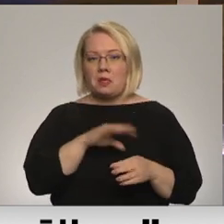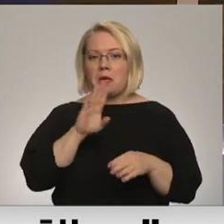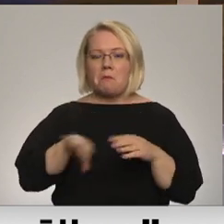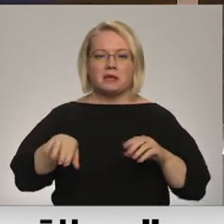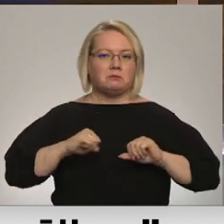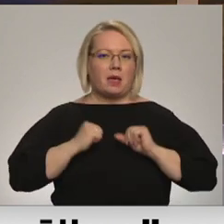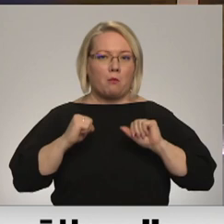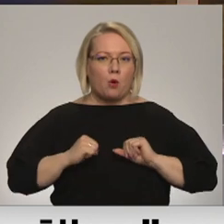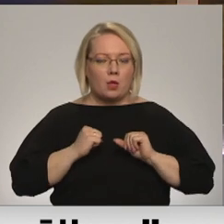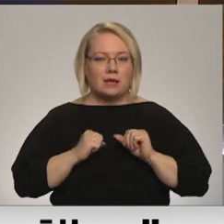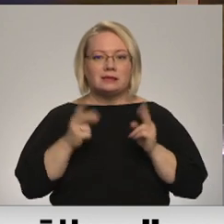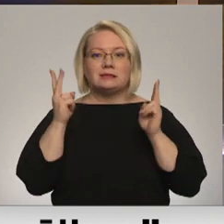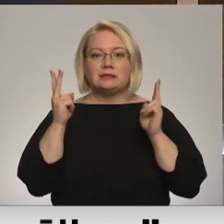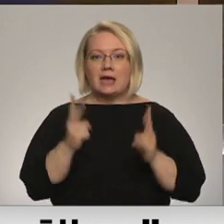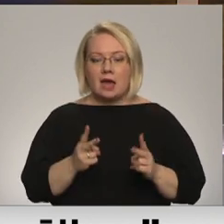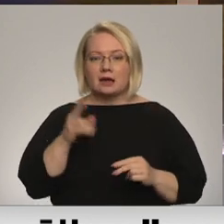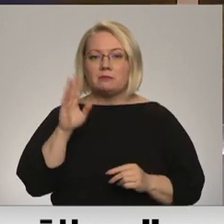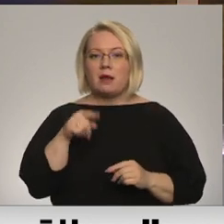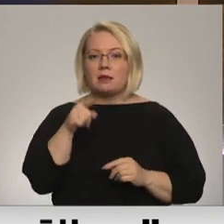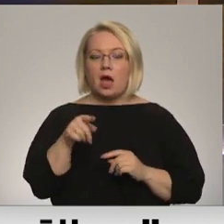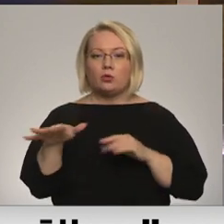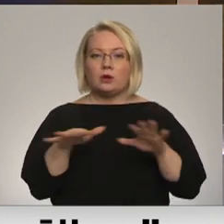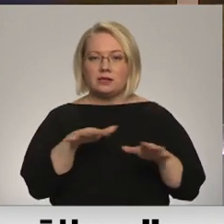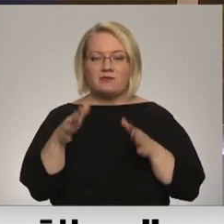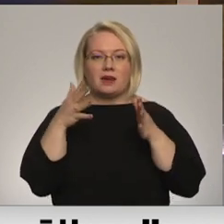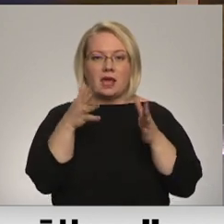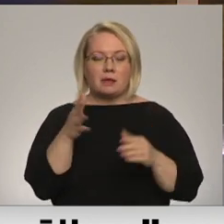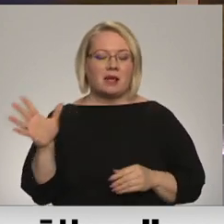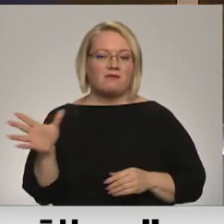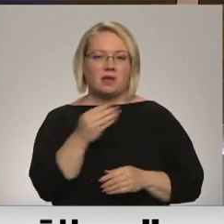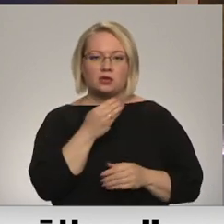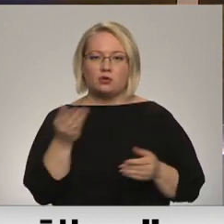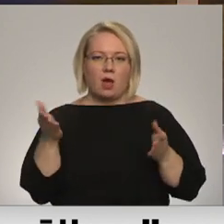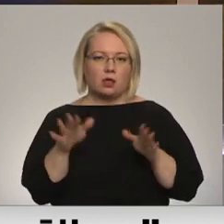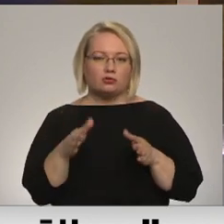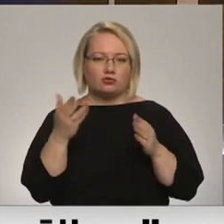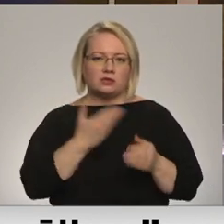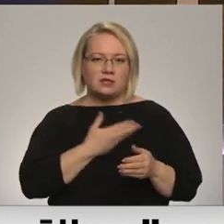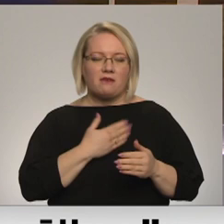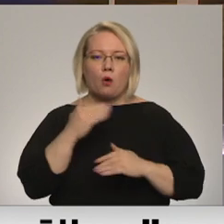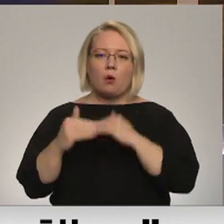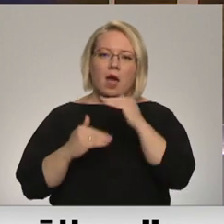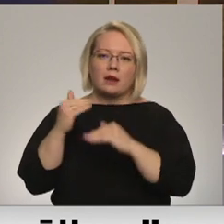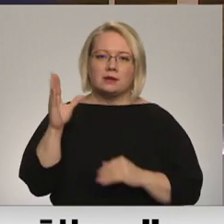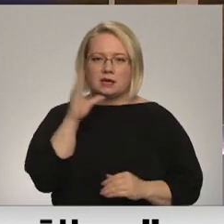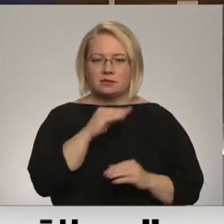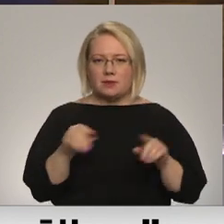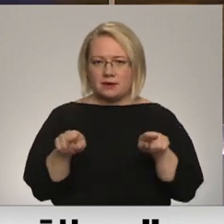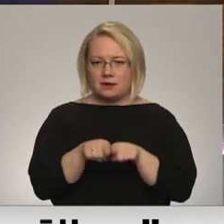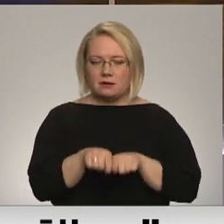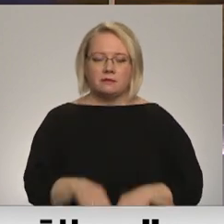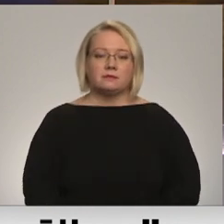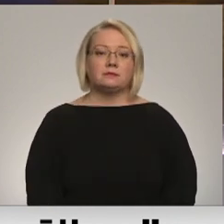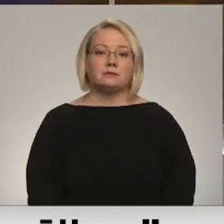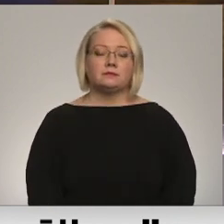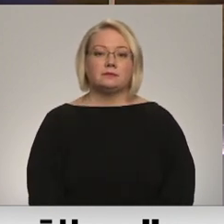piepūles, sekas par šādu rīcī var ietekmēt visu atlikušo dzīvi un karjeras iespējas nākotnē. Plašāk stāst